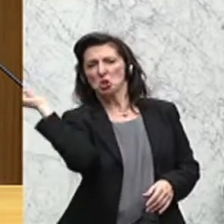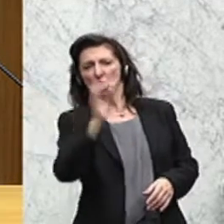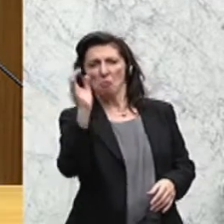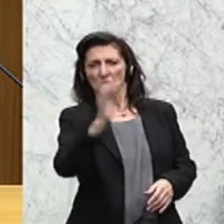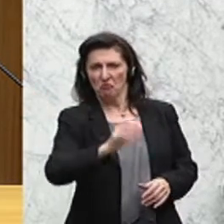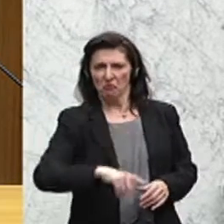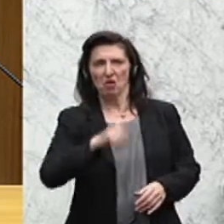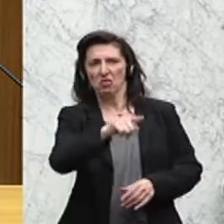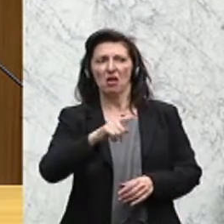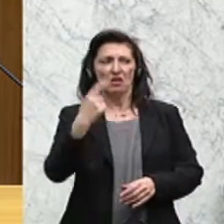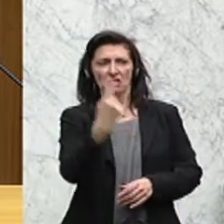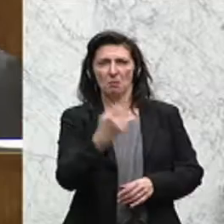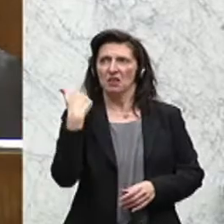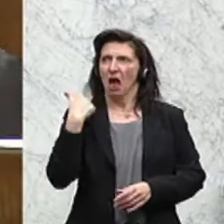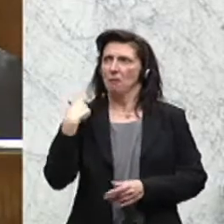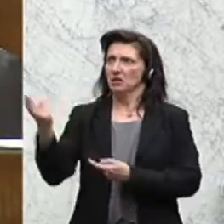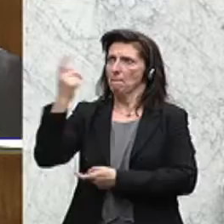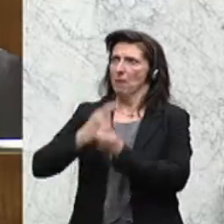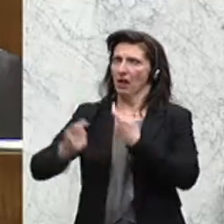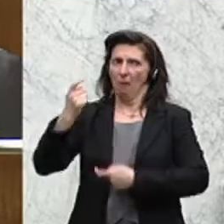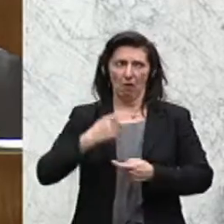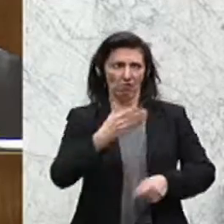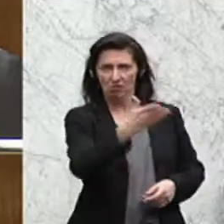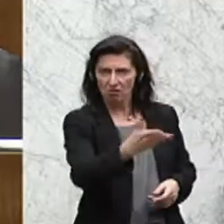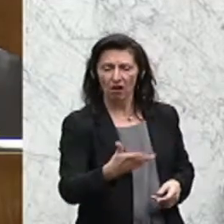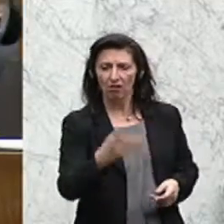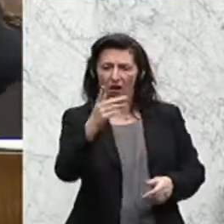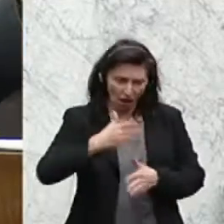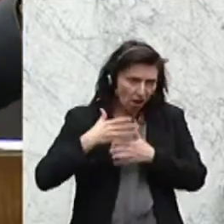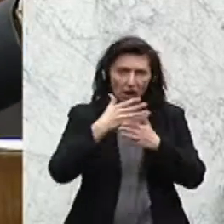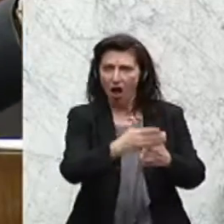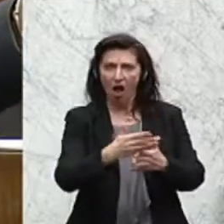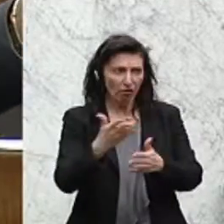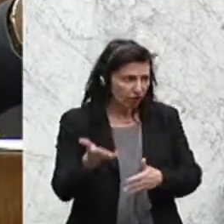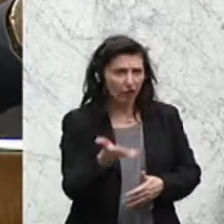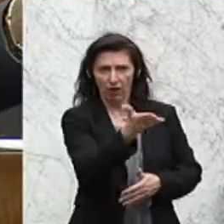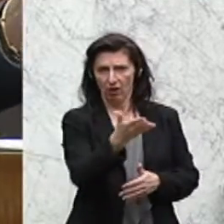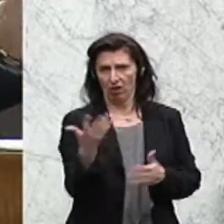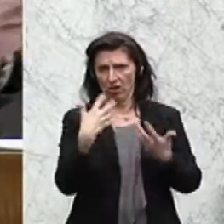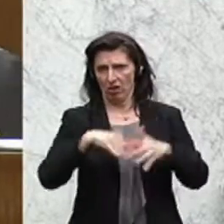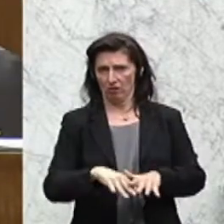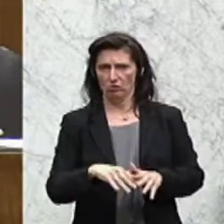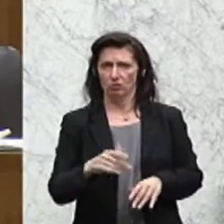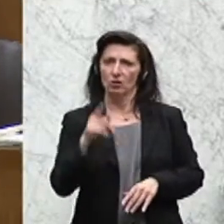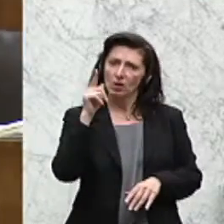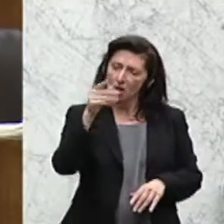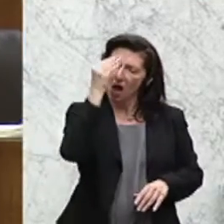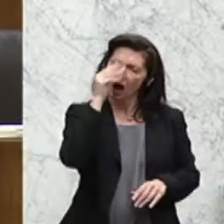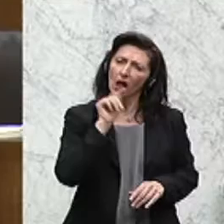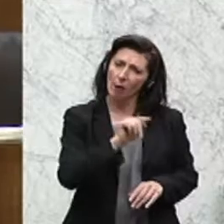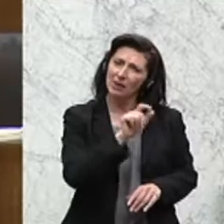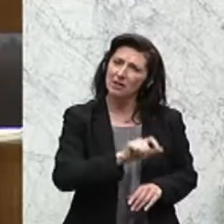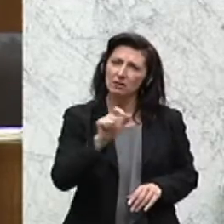auch als Migranten gekommen sind und Asyl suchen, helfen sie, dass sie integriert wird. Ich glaube, sie wären hervorragende